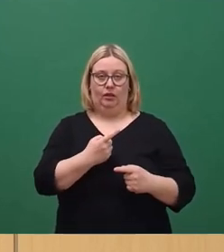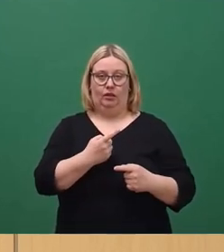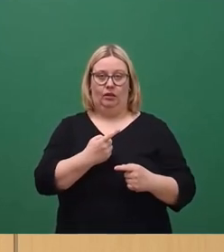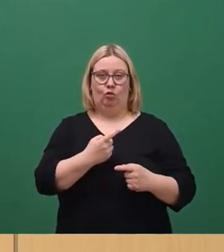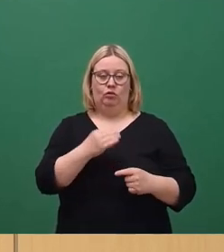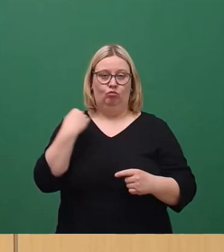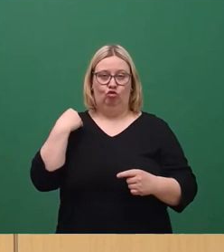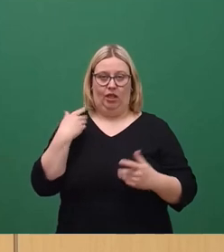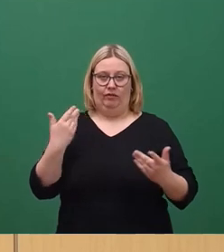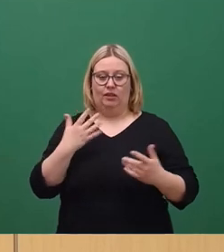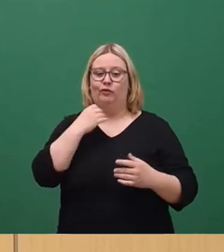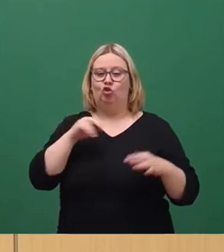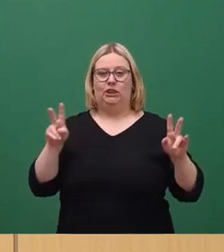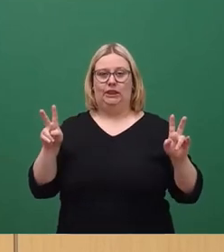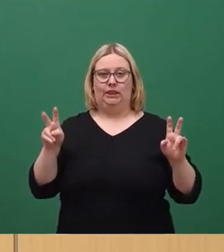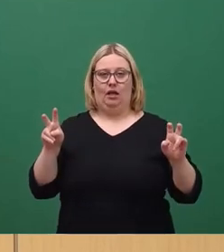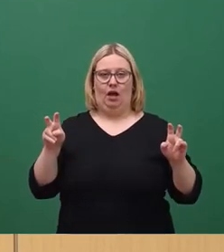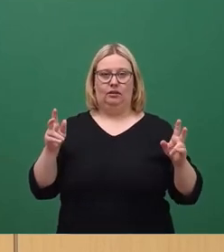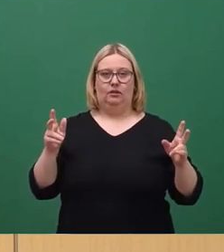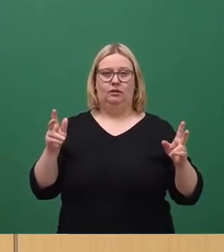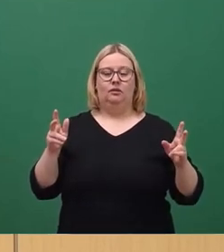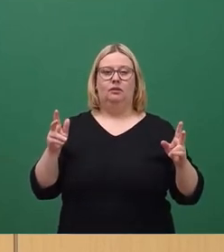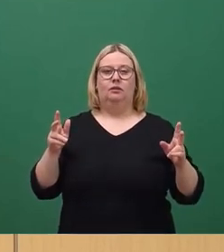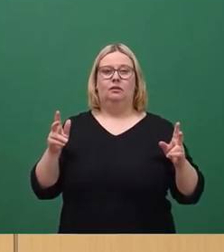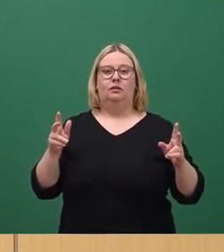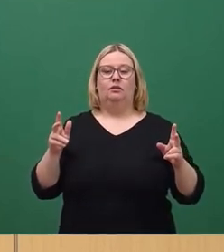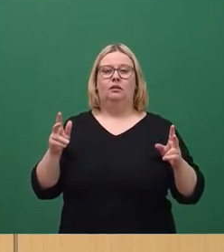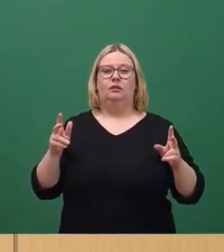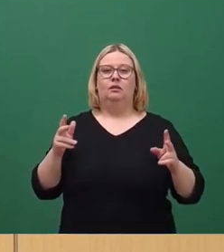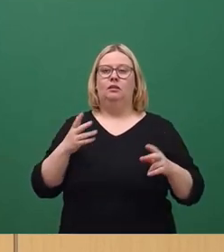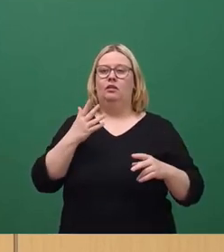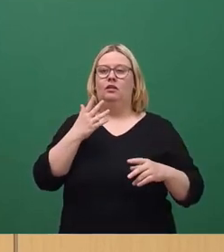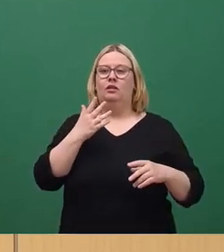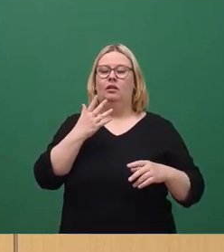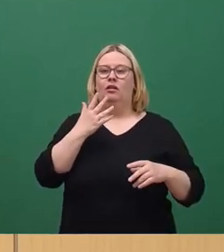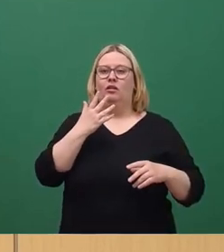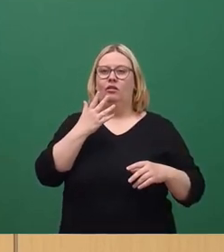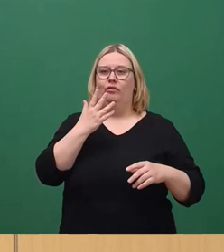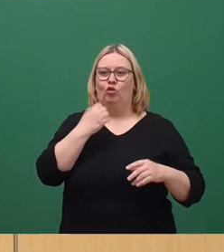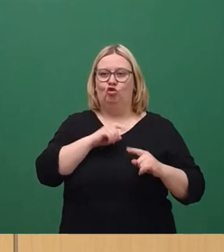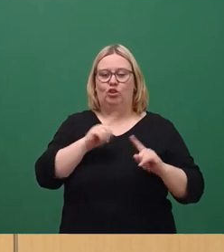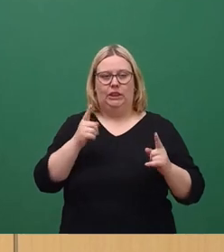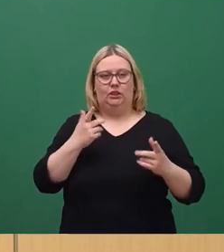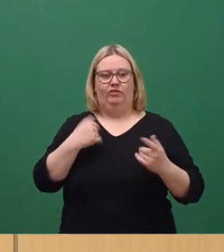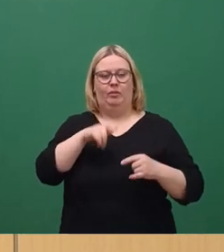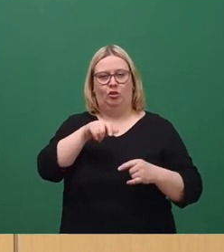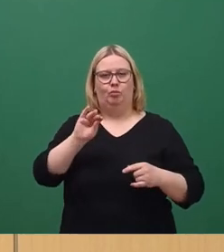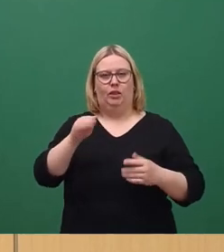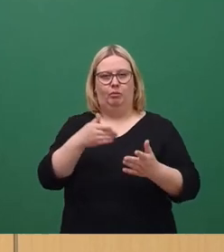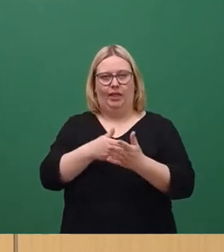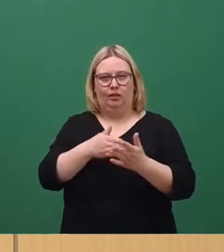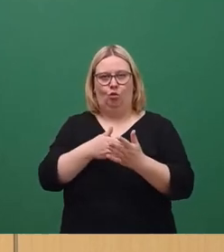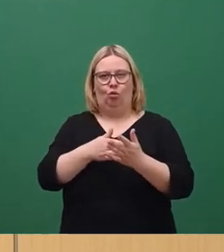mitgeteilt, das möchte ich mal zitieren. Die Betroffenen möchten kein funktionierendes, im Sinne der Menschen mit Behinderung ziemlich